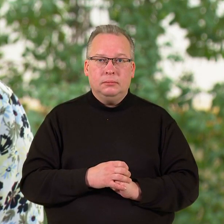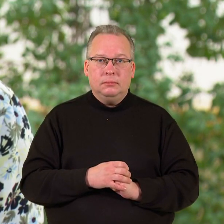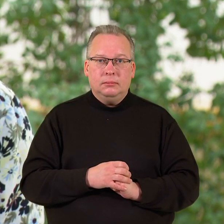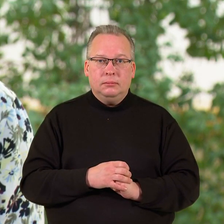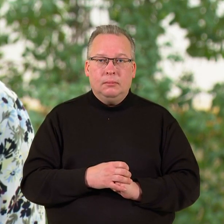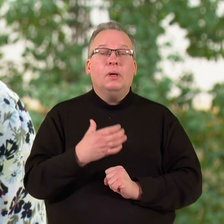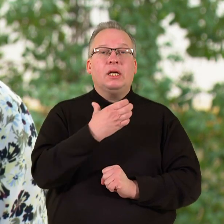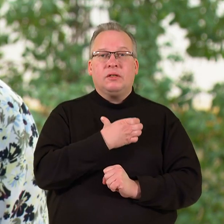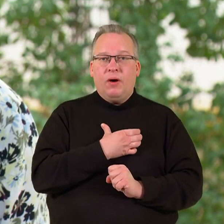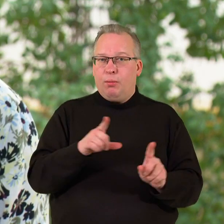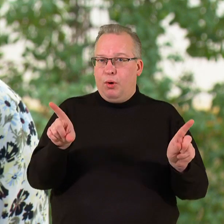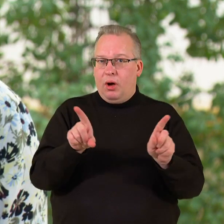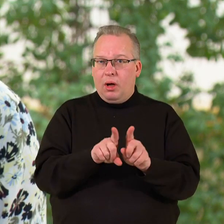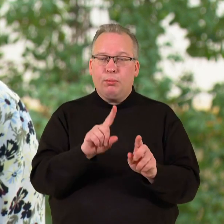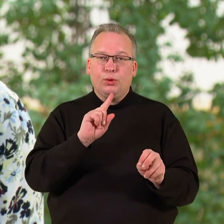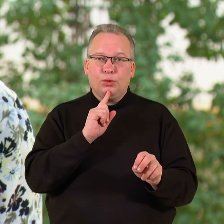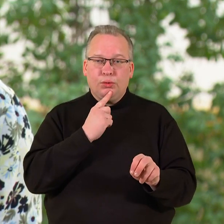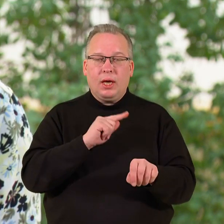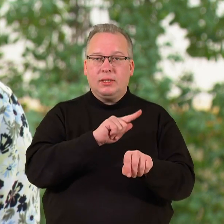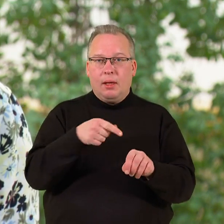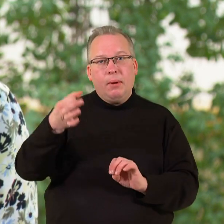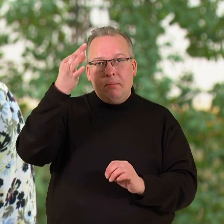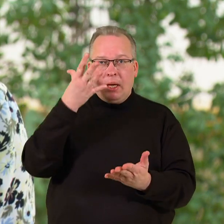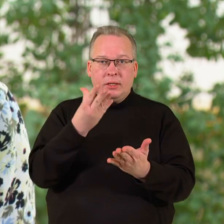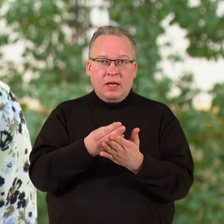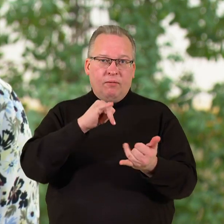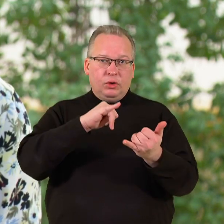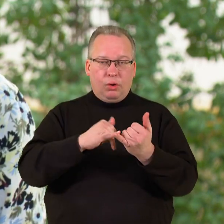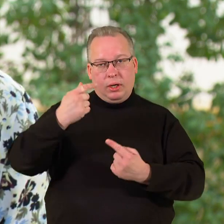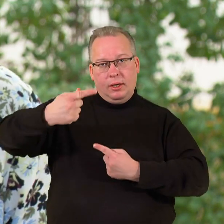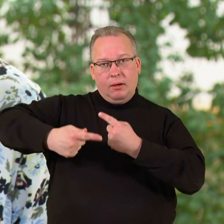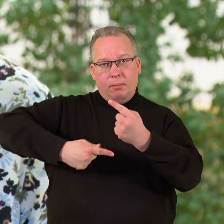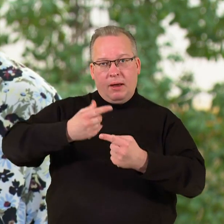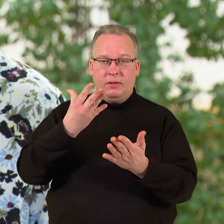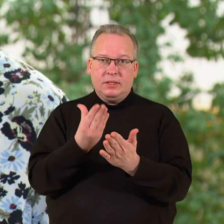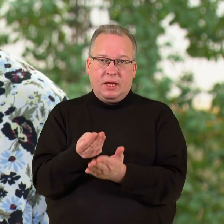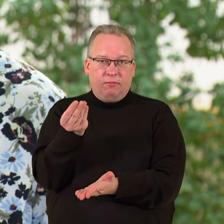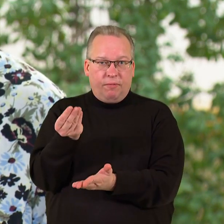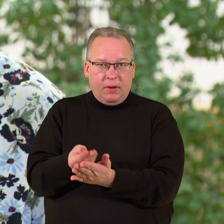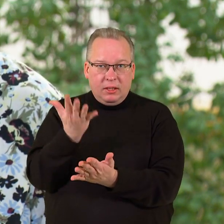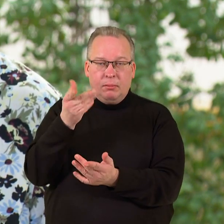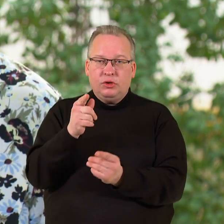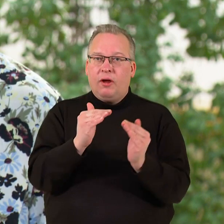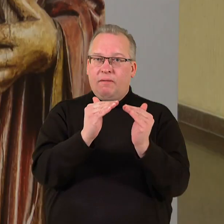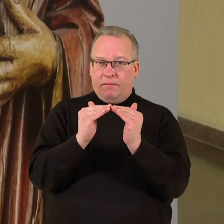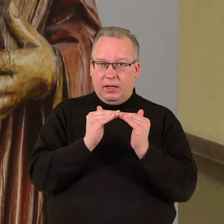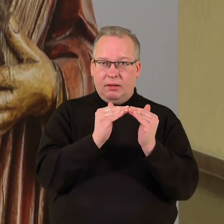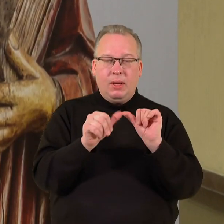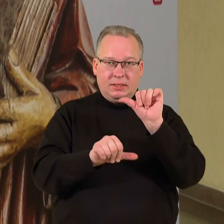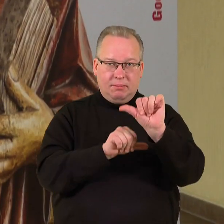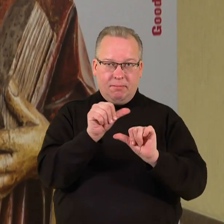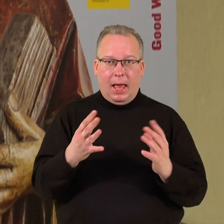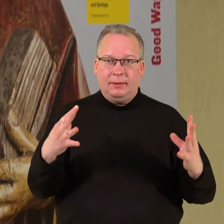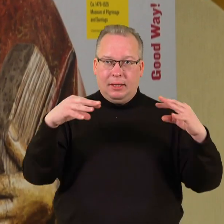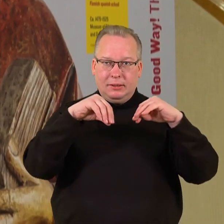Svarbu tokiais nelengvais laikais prisiminti savo istorinį pavaldą, savo vertybės šiais vienybės metais.